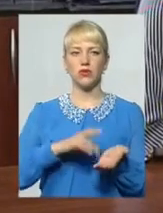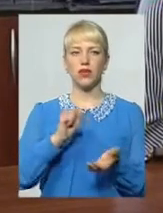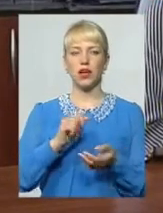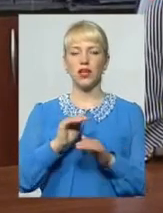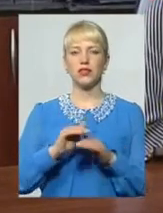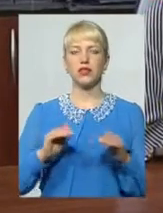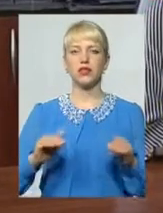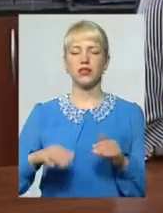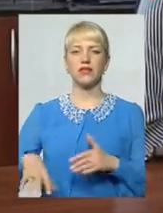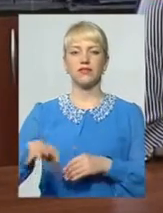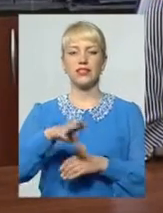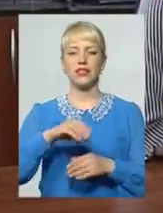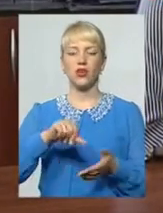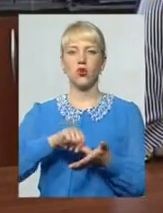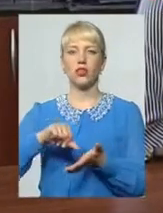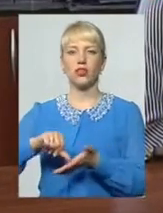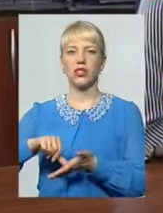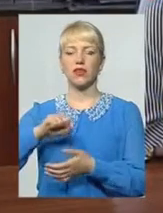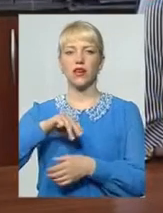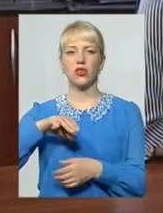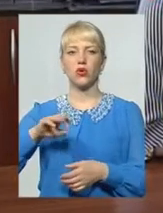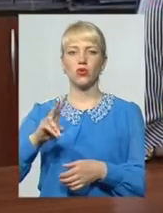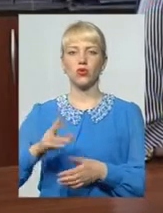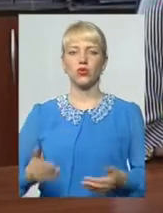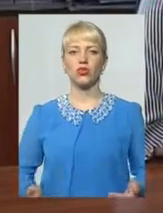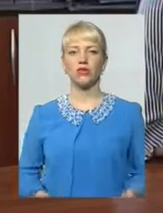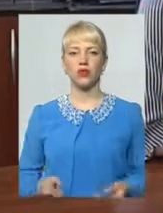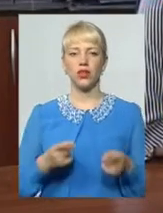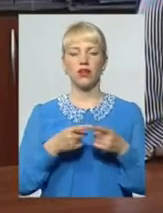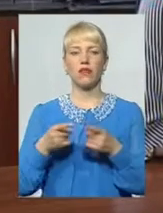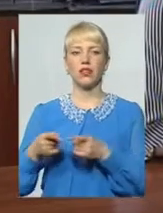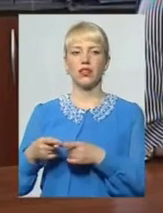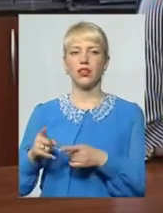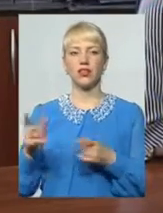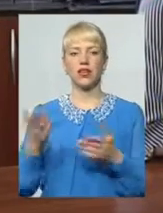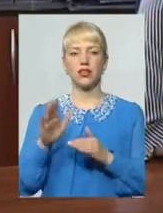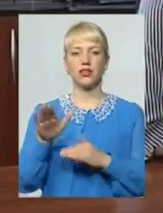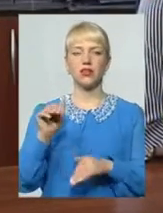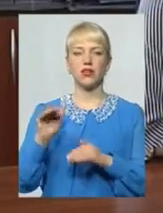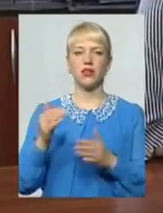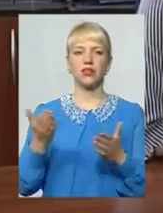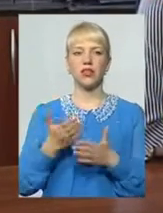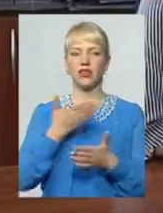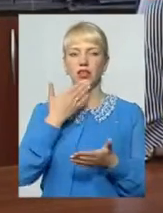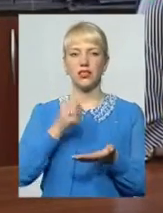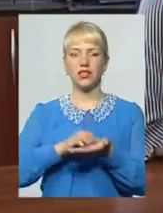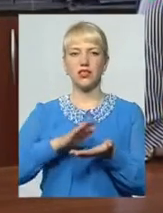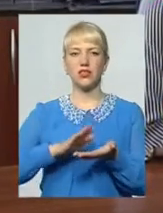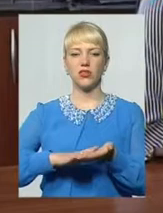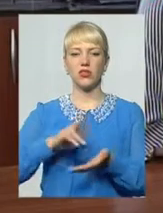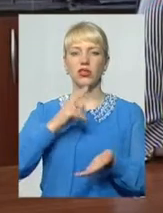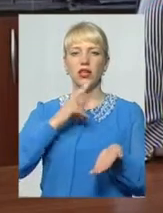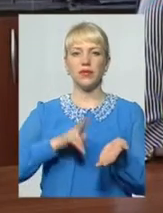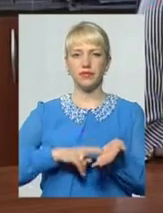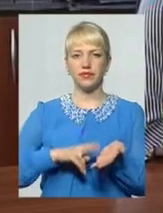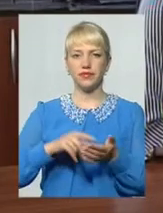діти всіх учасників АТО, які живуть на квартирах, які вони знімають І які не зареєстровані по місці